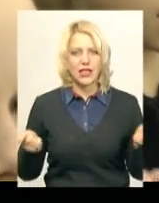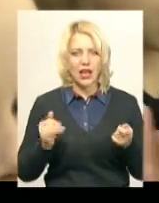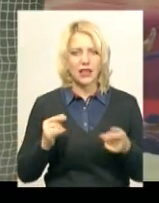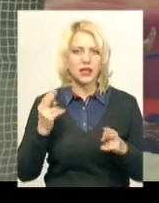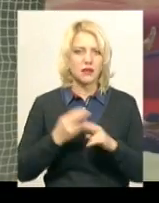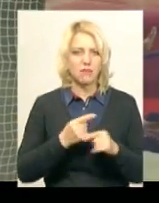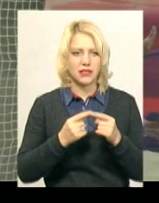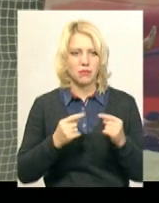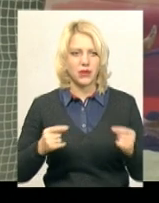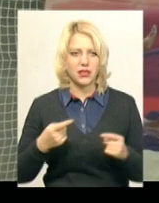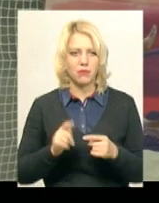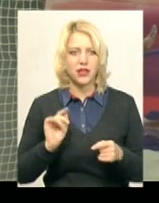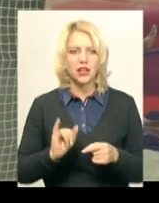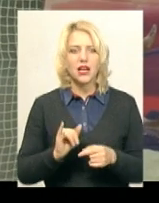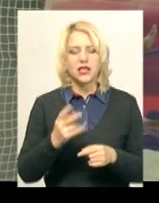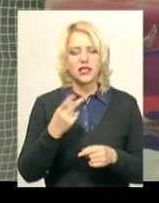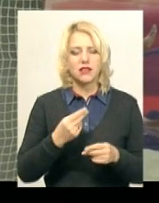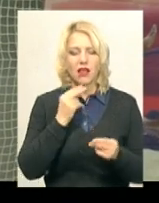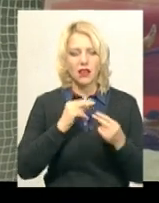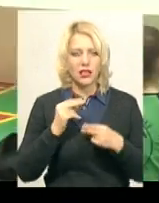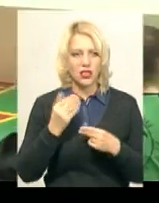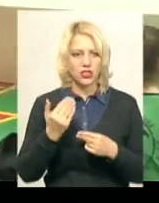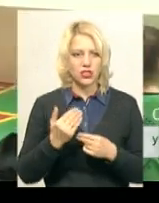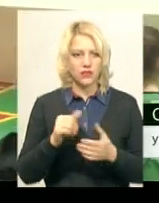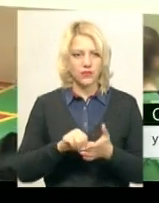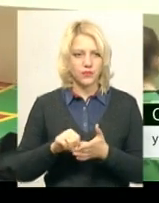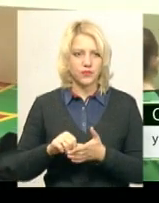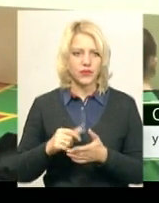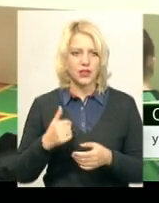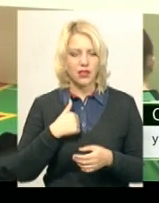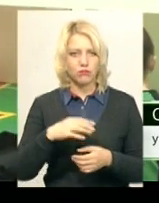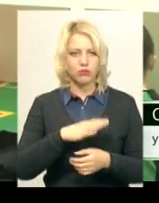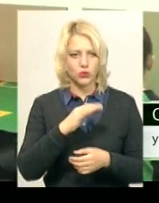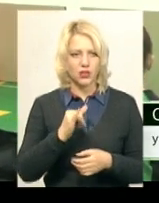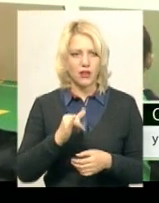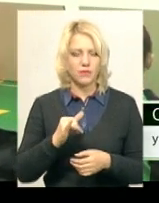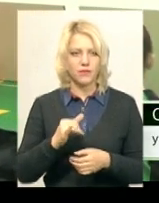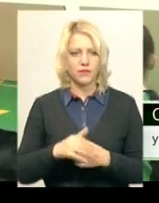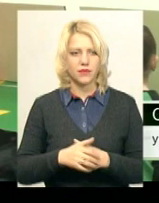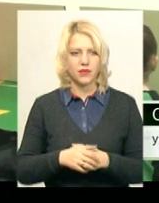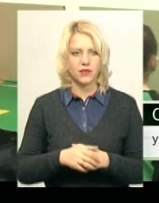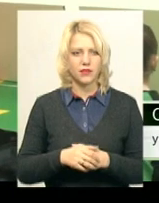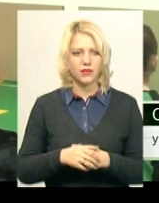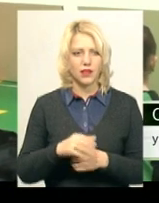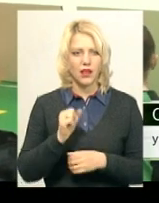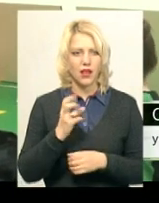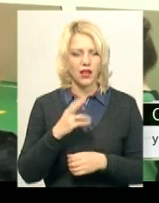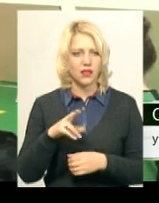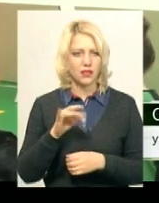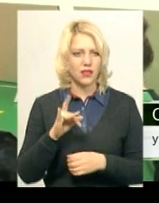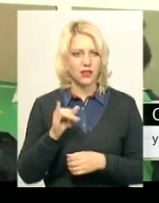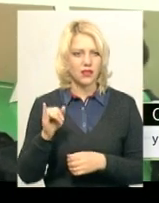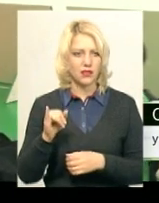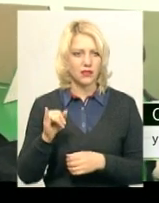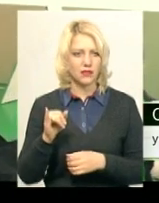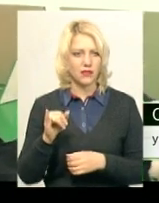Це не перший досвід дівчини на турнірах з художньої гімнастики. «Я була в Олександрії два рази, в